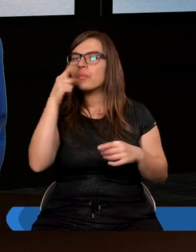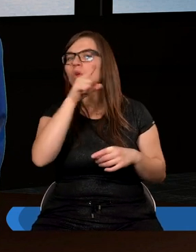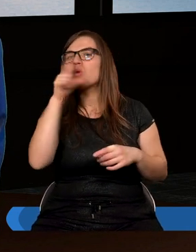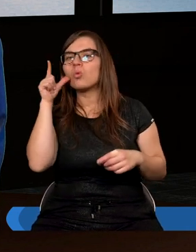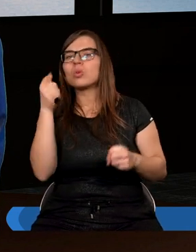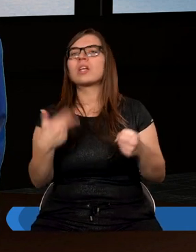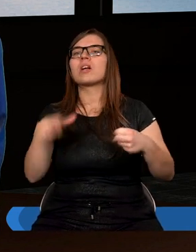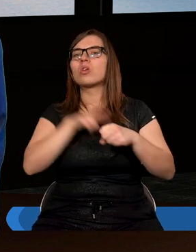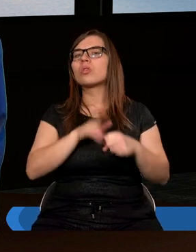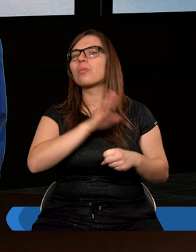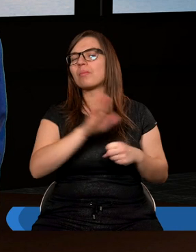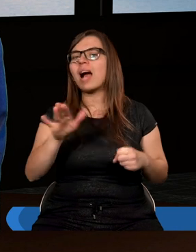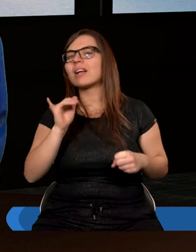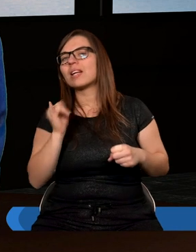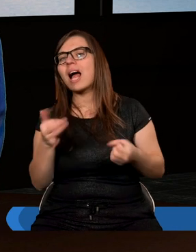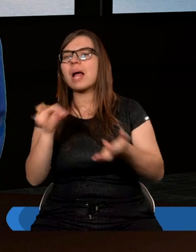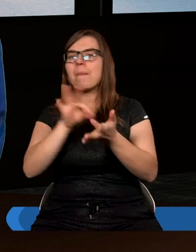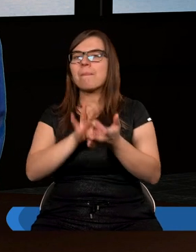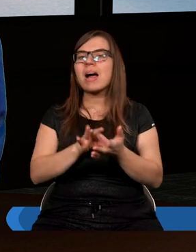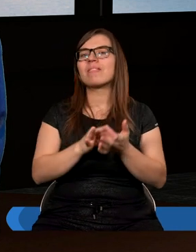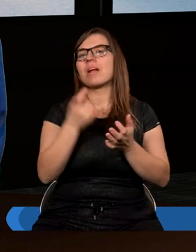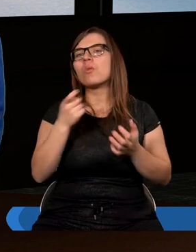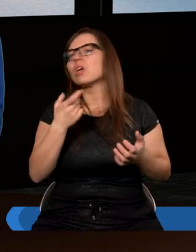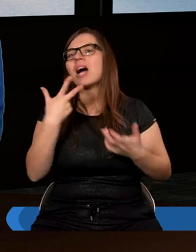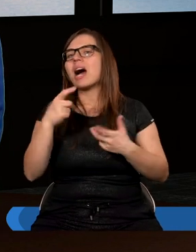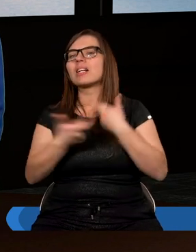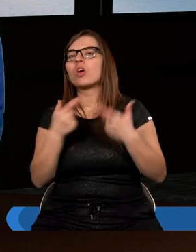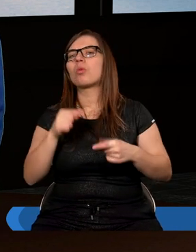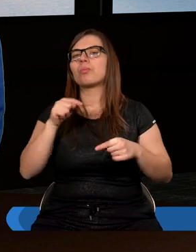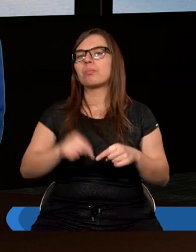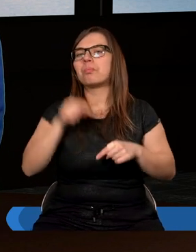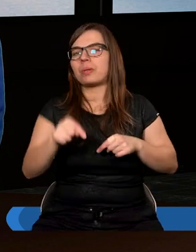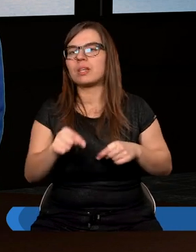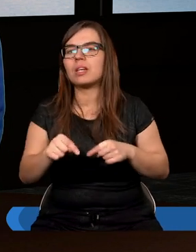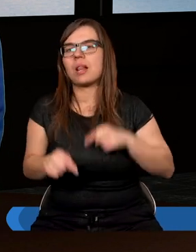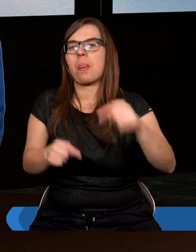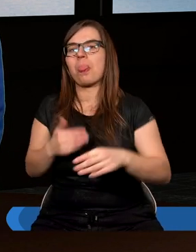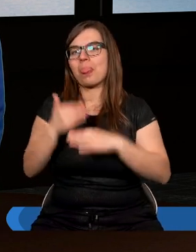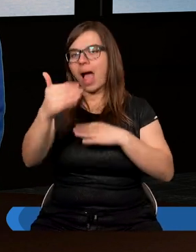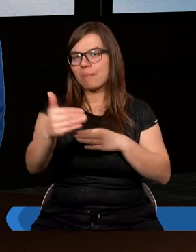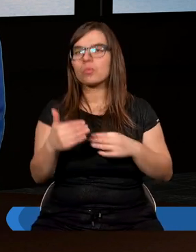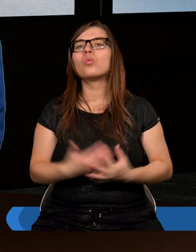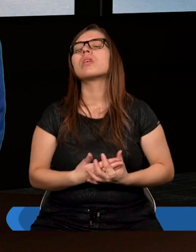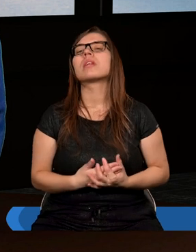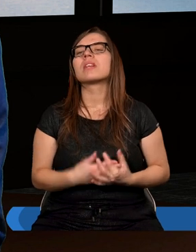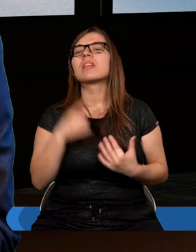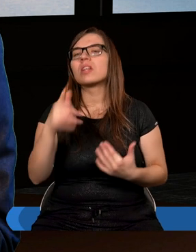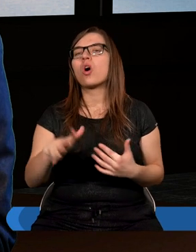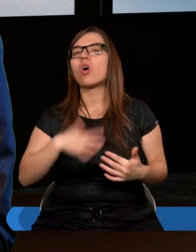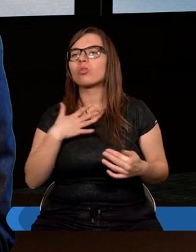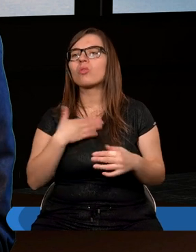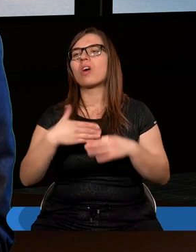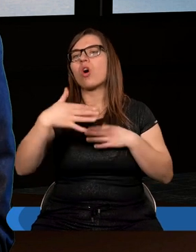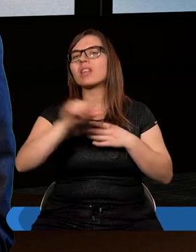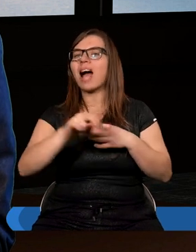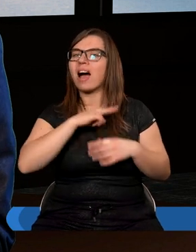ludziach, którzy mając już pewne poznanie, nie zrobili kroku naprzód. Dlatego to jest ostrzeżenie